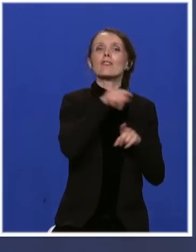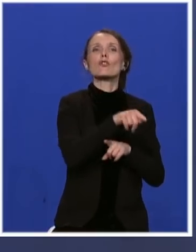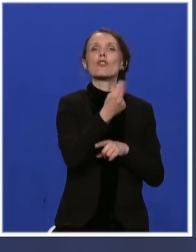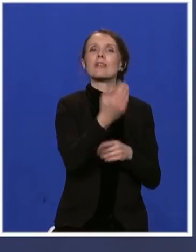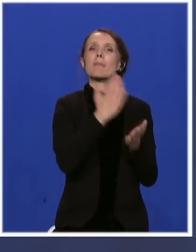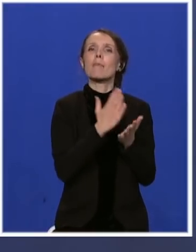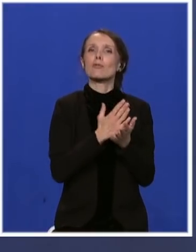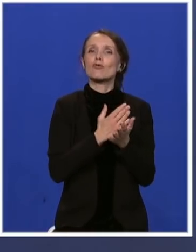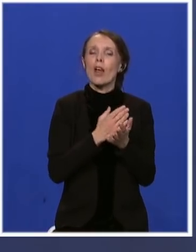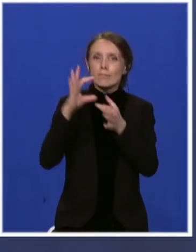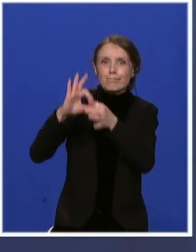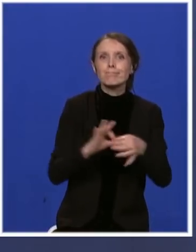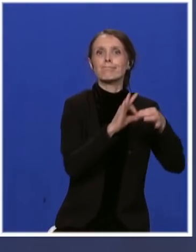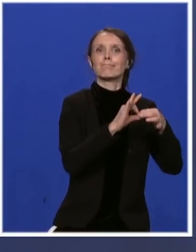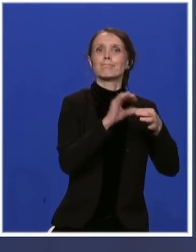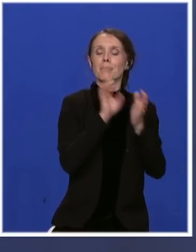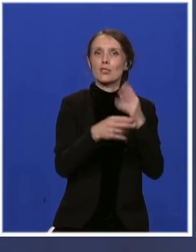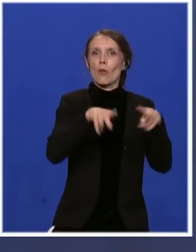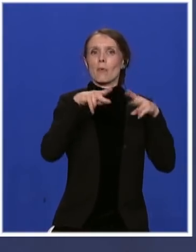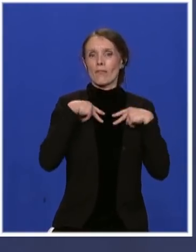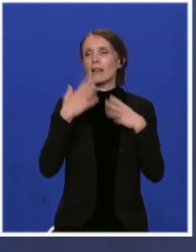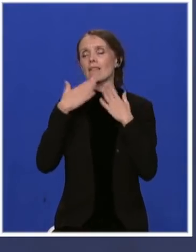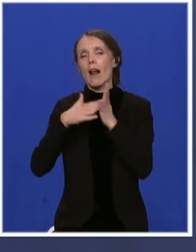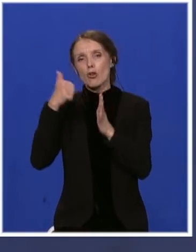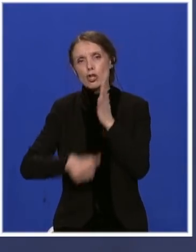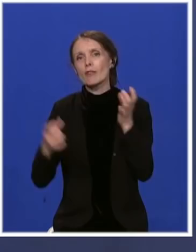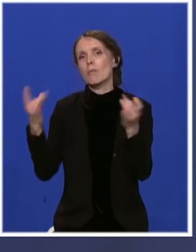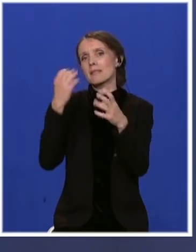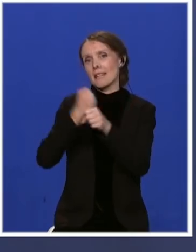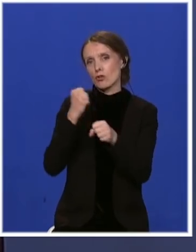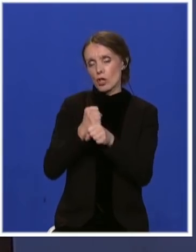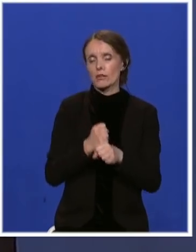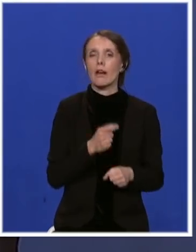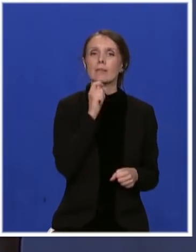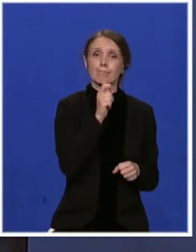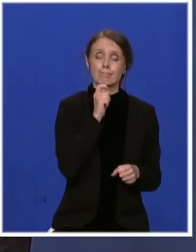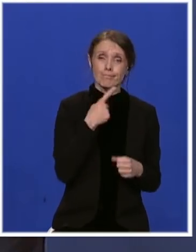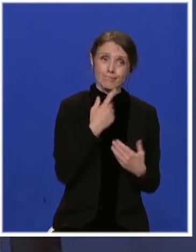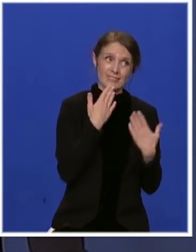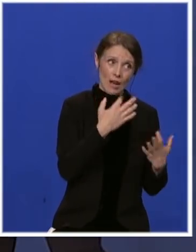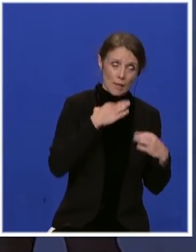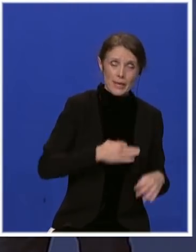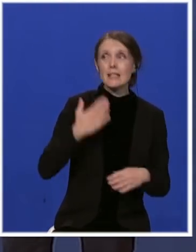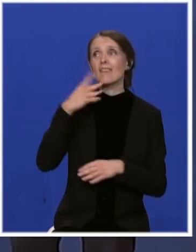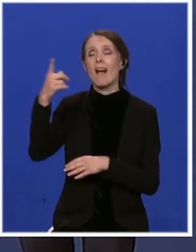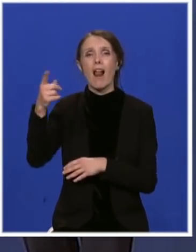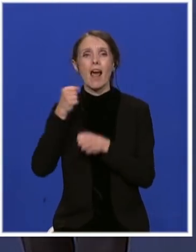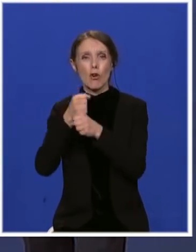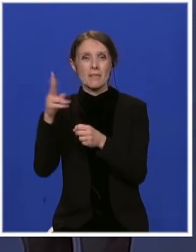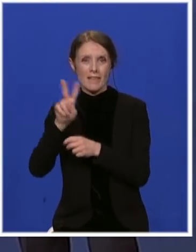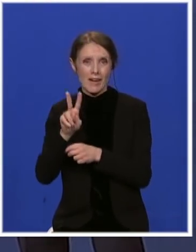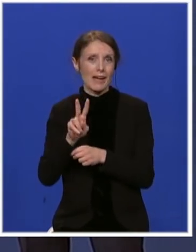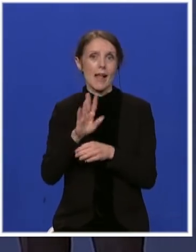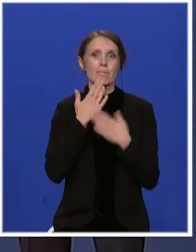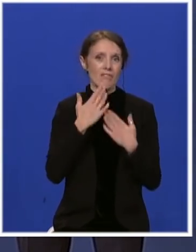sreća rad vam želim. Hvala predsjedniče. Hvala mnogo. Thank you, komisjonar Verhej. Drage kolege, hvala vam, ovo ime